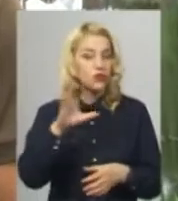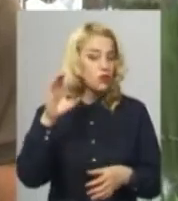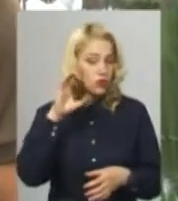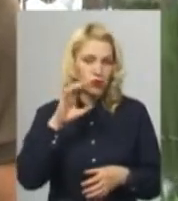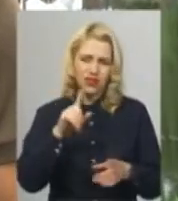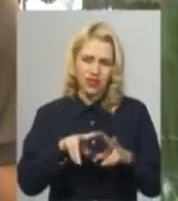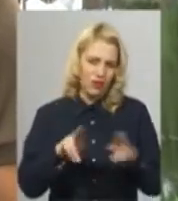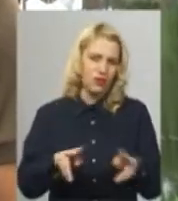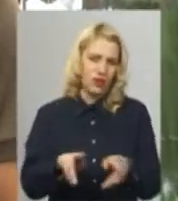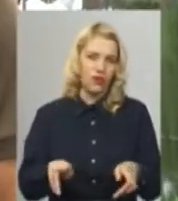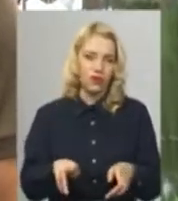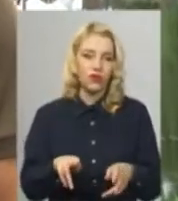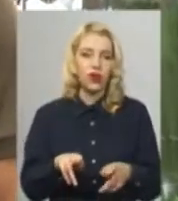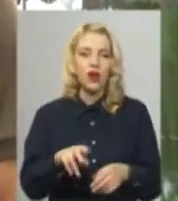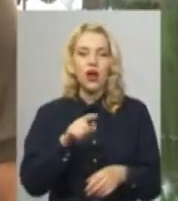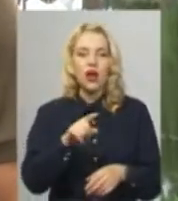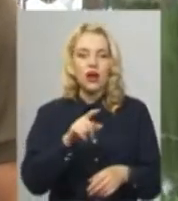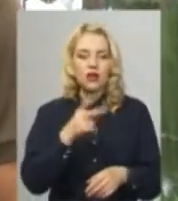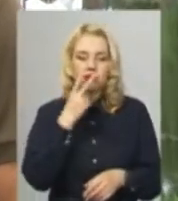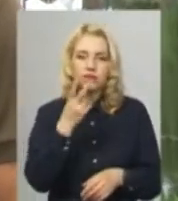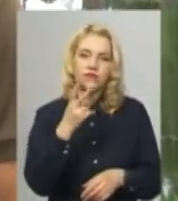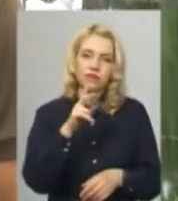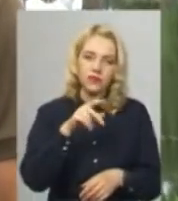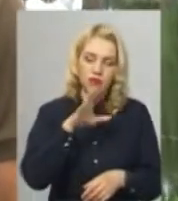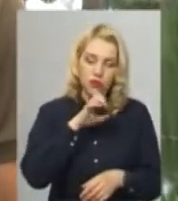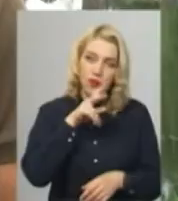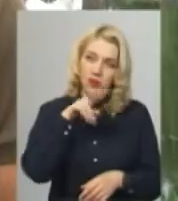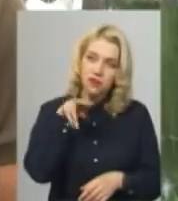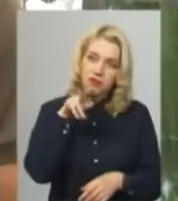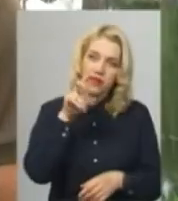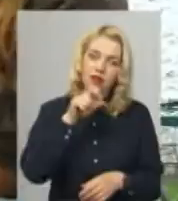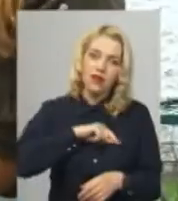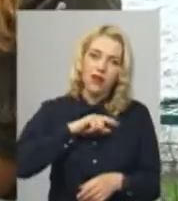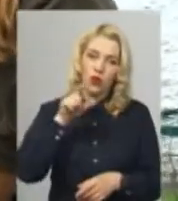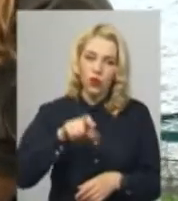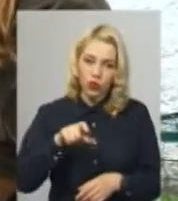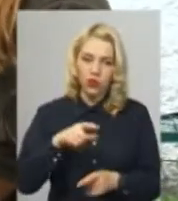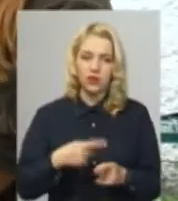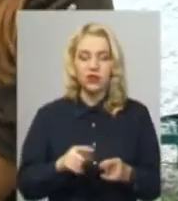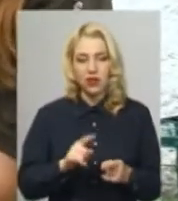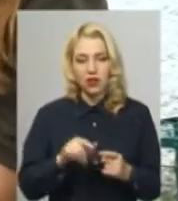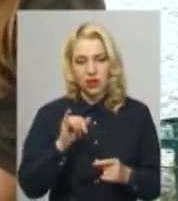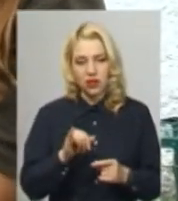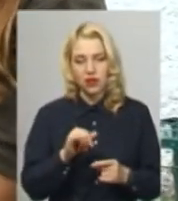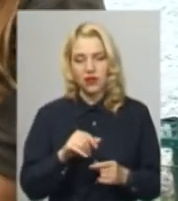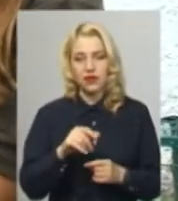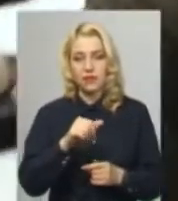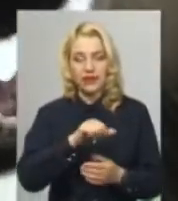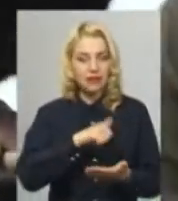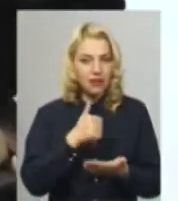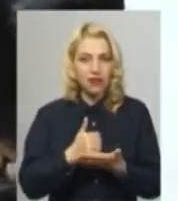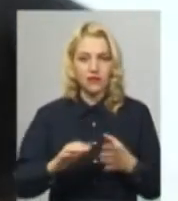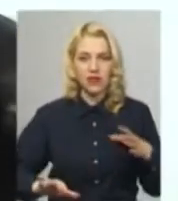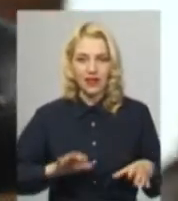однаково. Вони так само щитують людину, її характер. І вони можуть малібулювати людьми. Кінолог має сам перет,